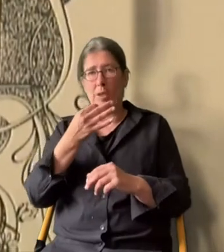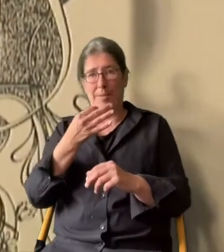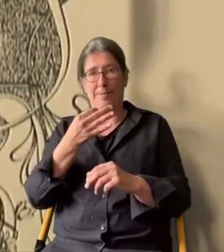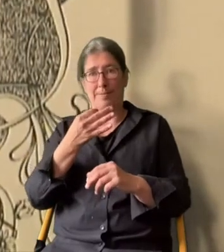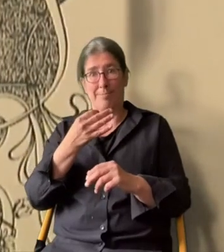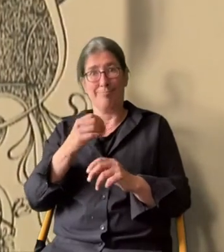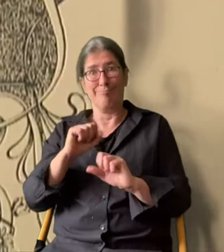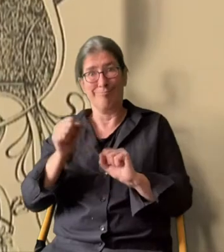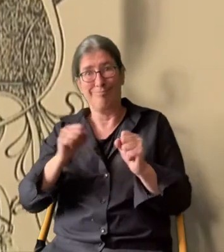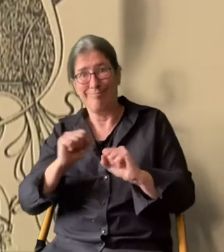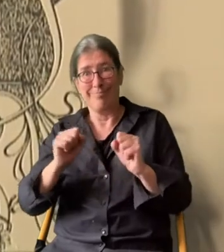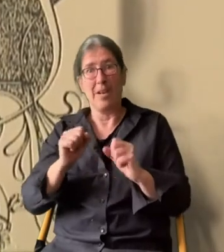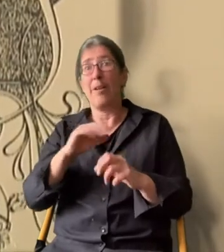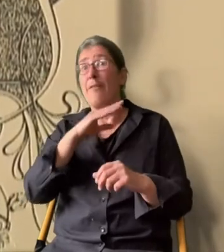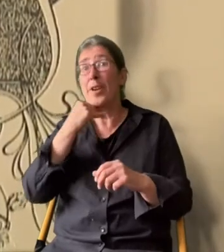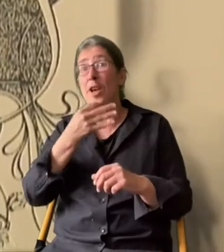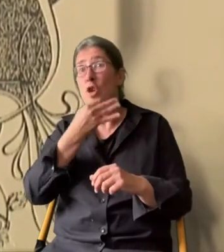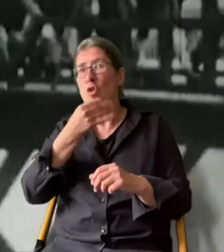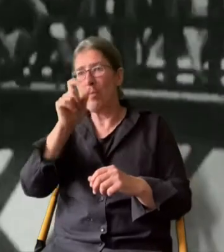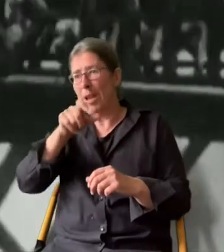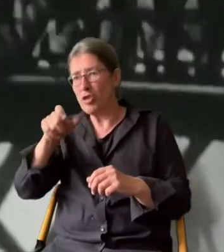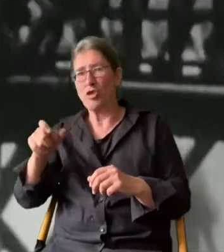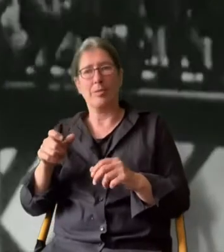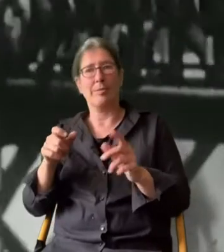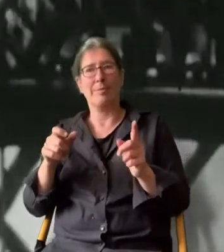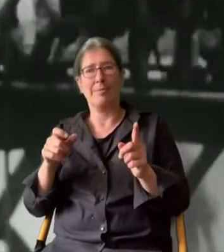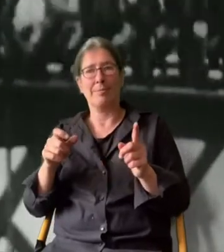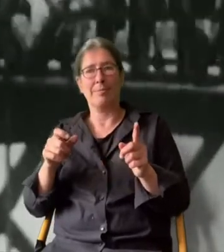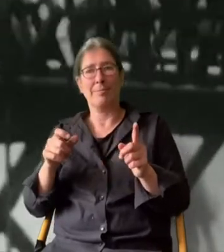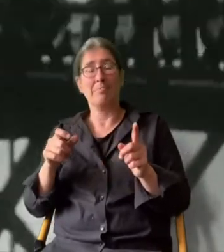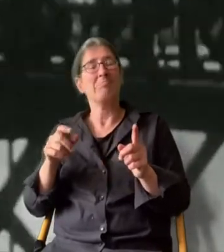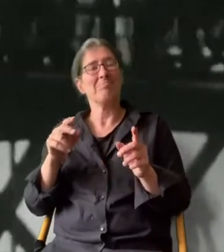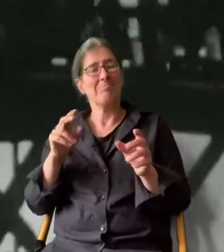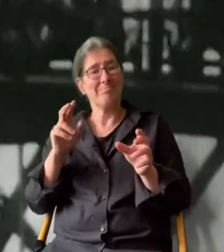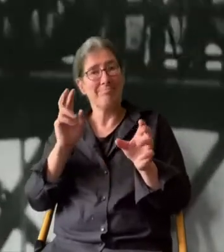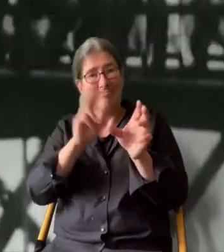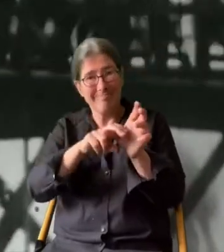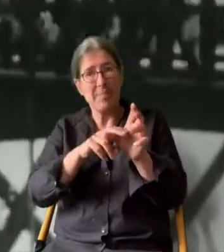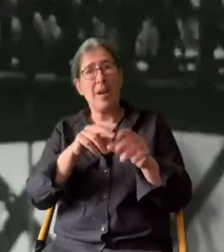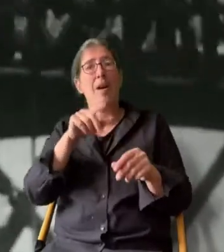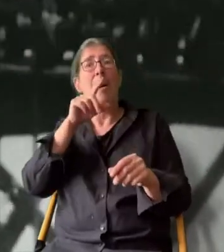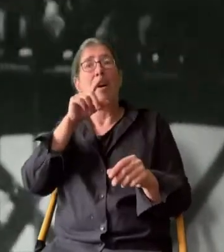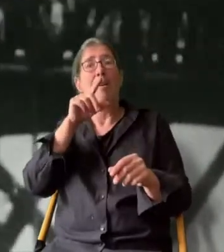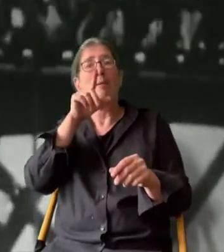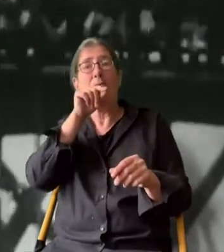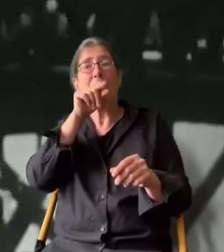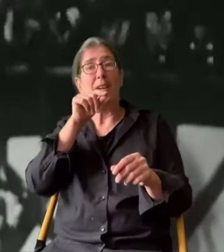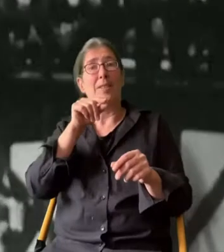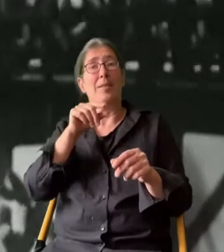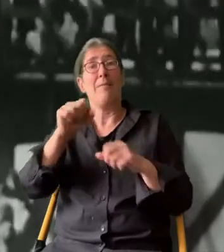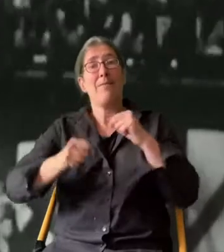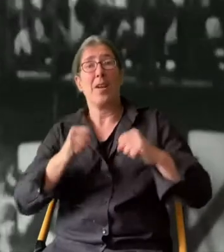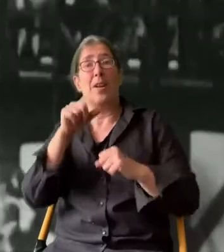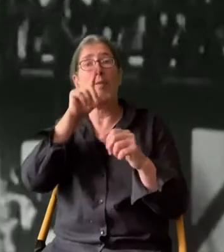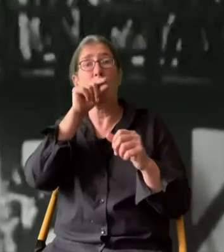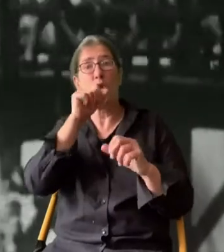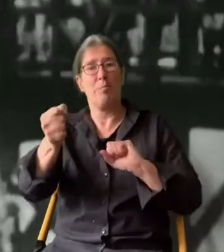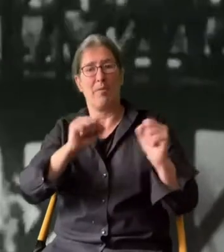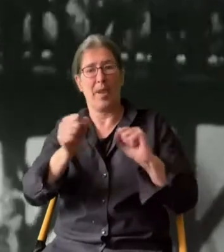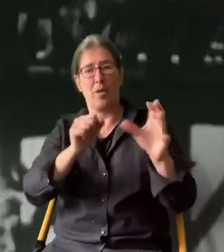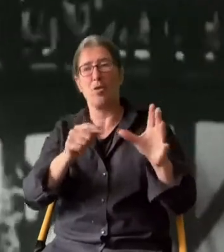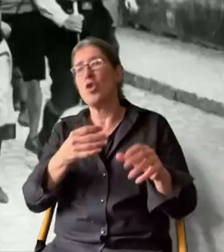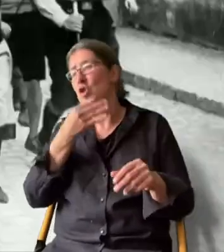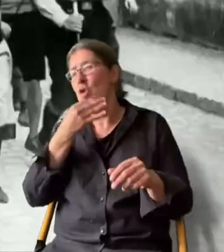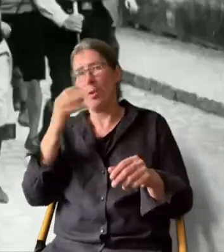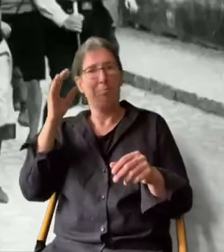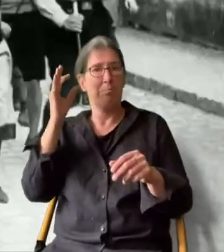Jugend im Aufbruch. Viele junge Menschen schließen sich der Jugend oder Wandervogelbewegung an. Jungen